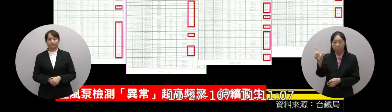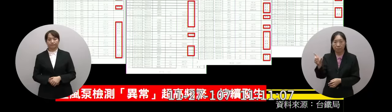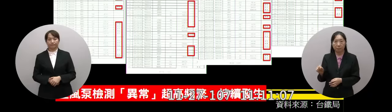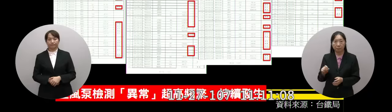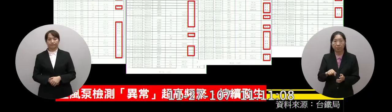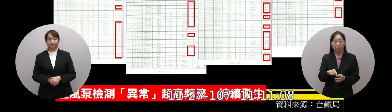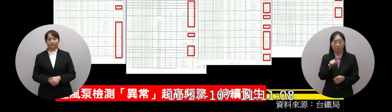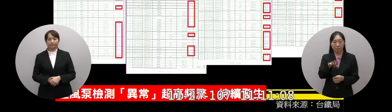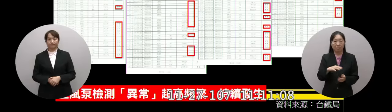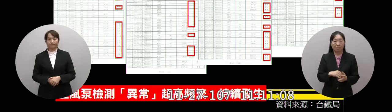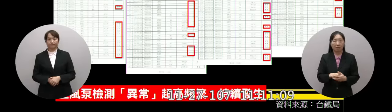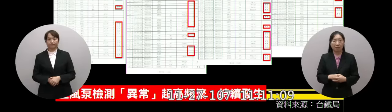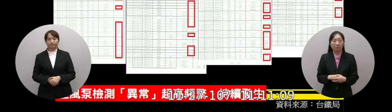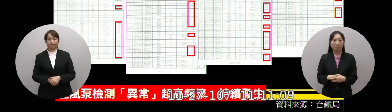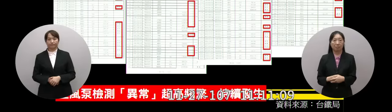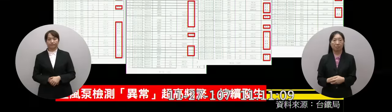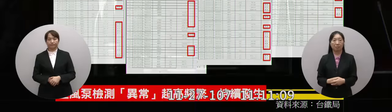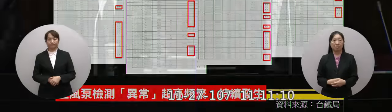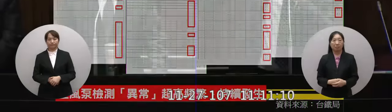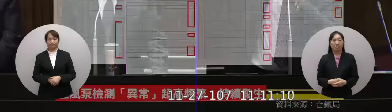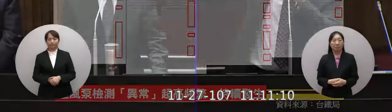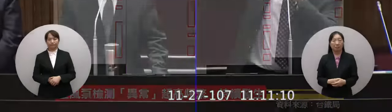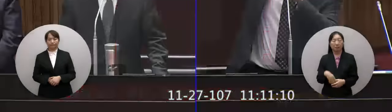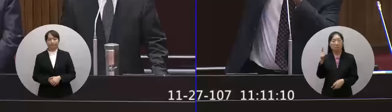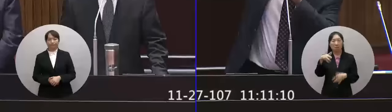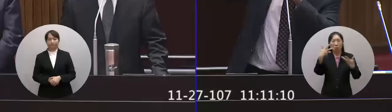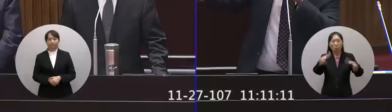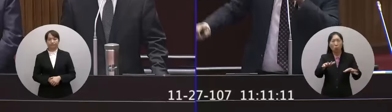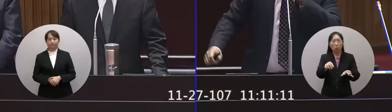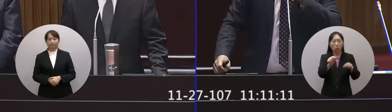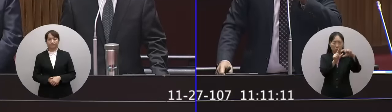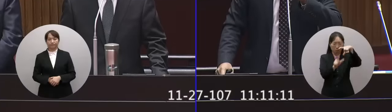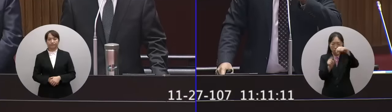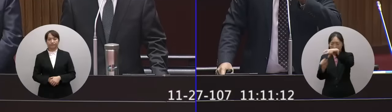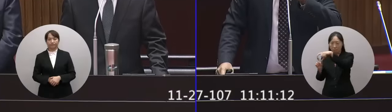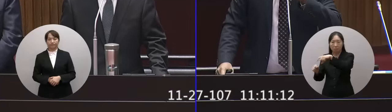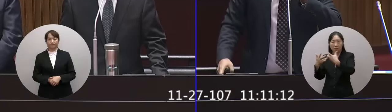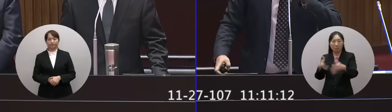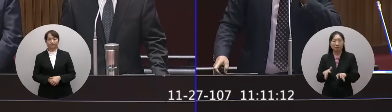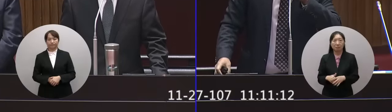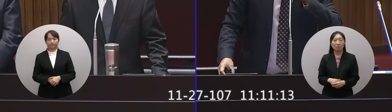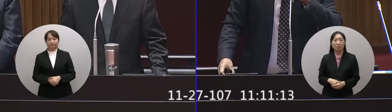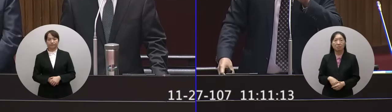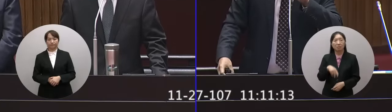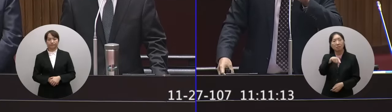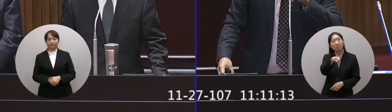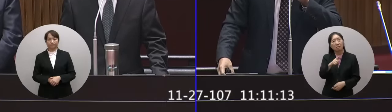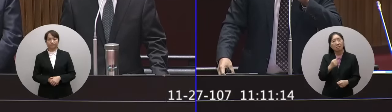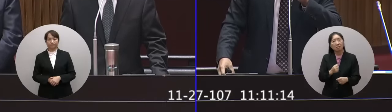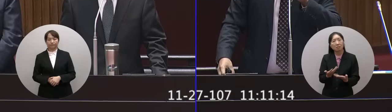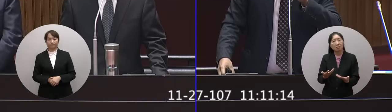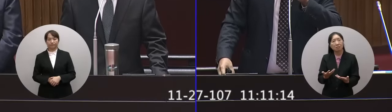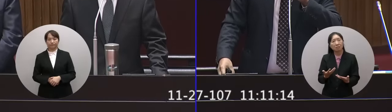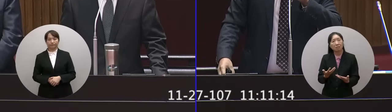全部都是紅框密密麻麻的紅框做過什麼事情